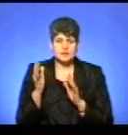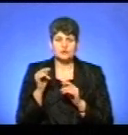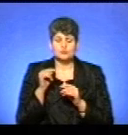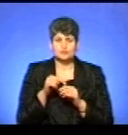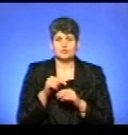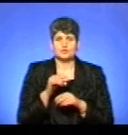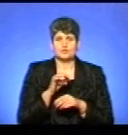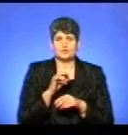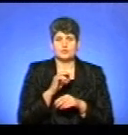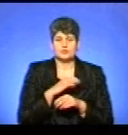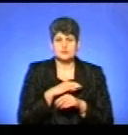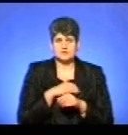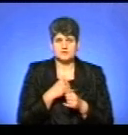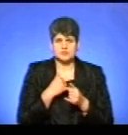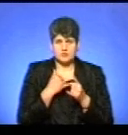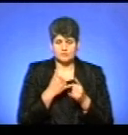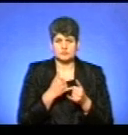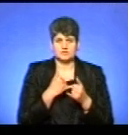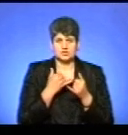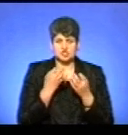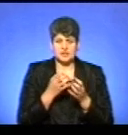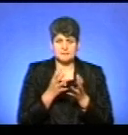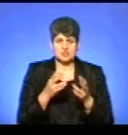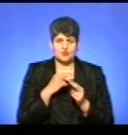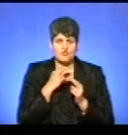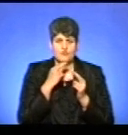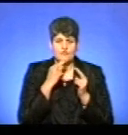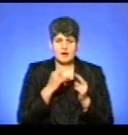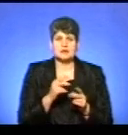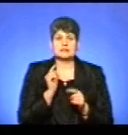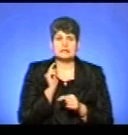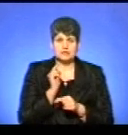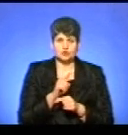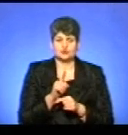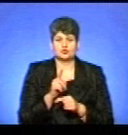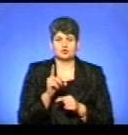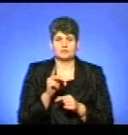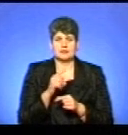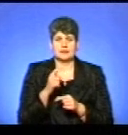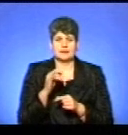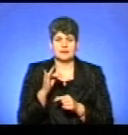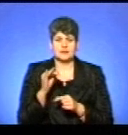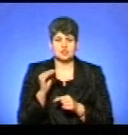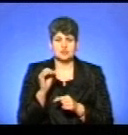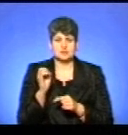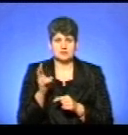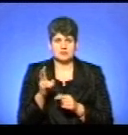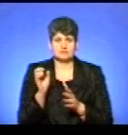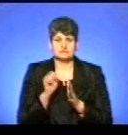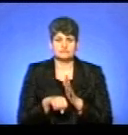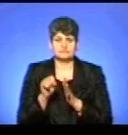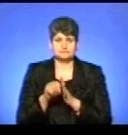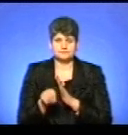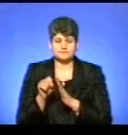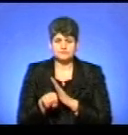насливських угідь буде приділена ще більша увага для того, щоб хижаків знешкоджувати